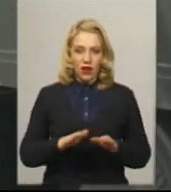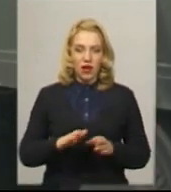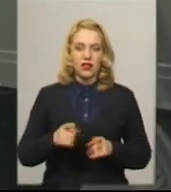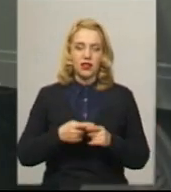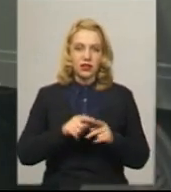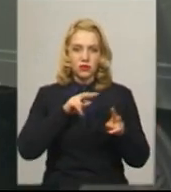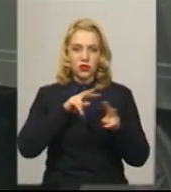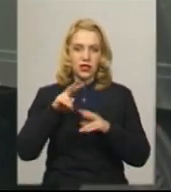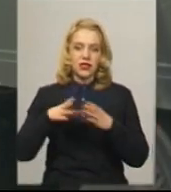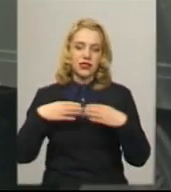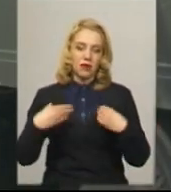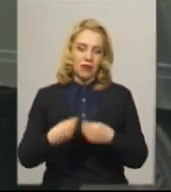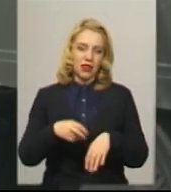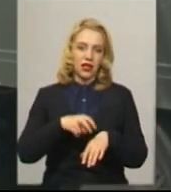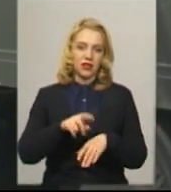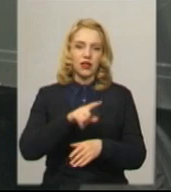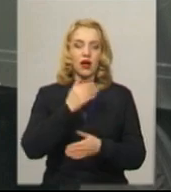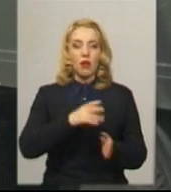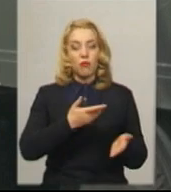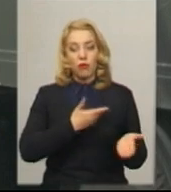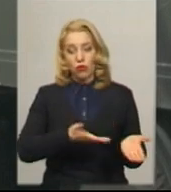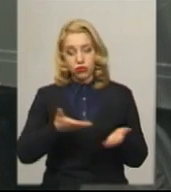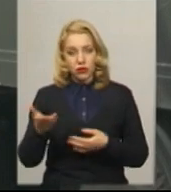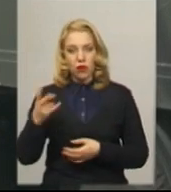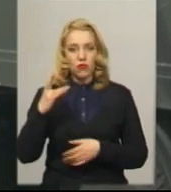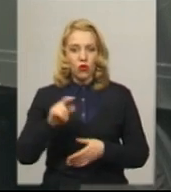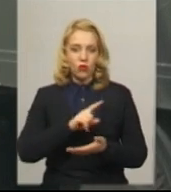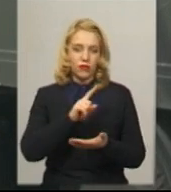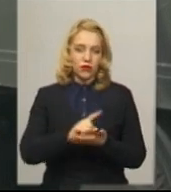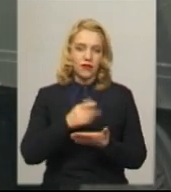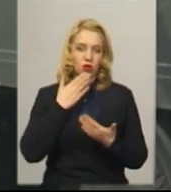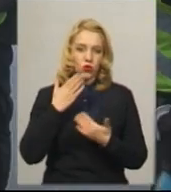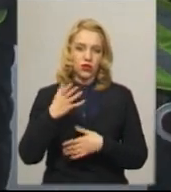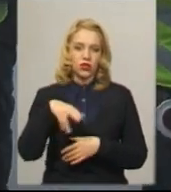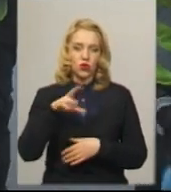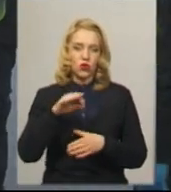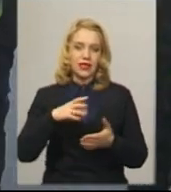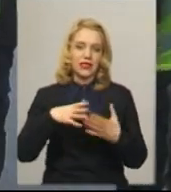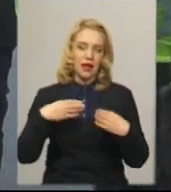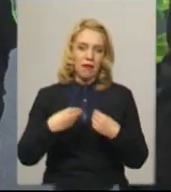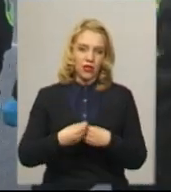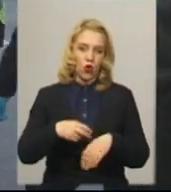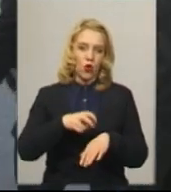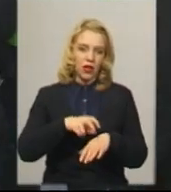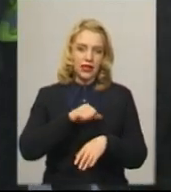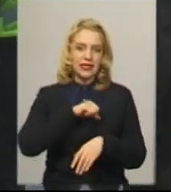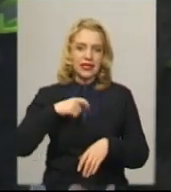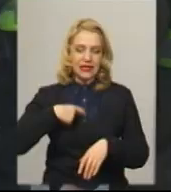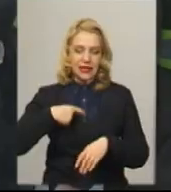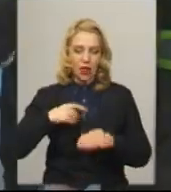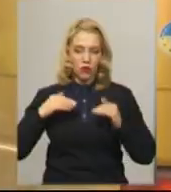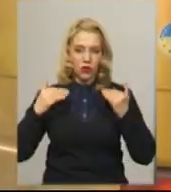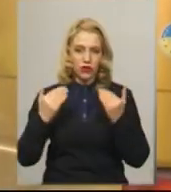Пропускаємо, але вони зобов'язані звернутися до свого сімейного лікаря і на самоізоляцію. На блокпостах зупиняють переважно ті